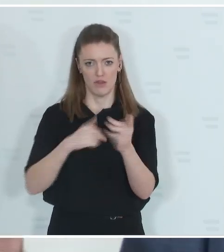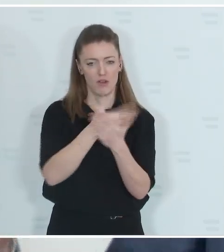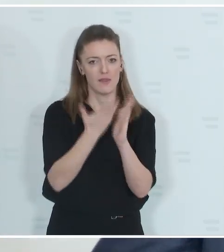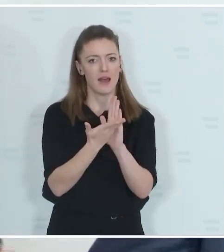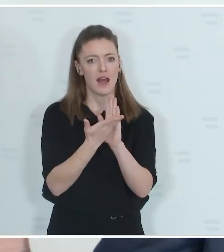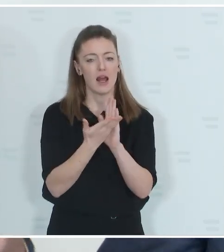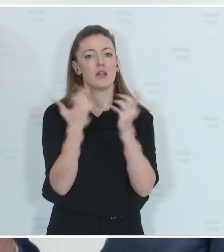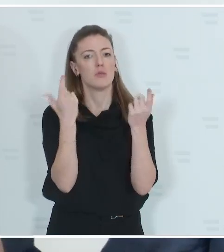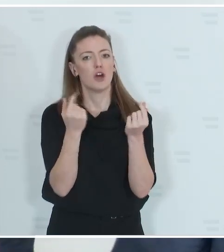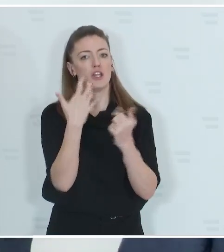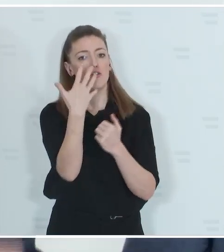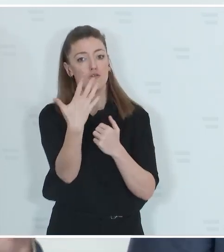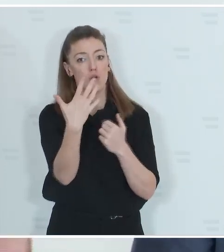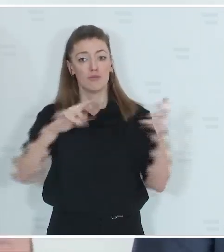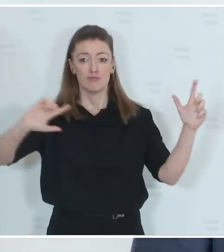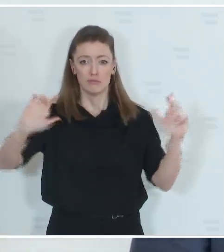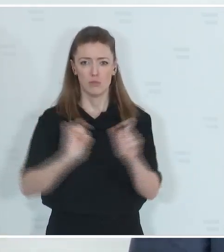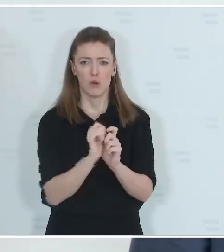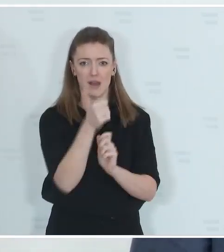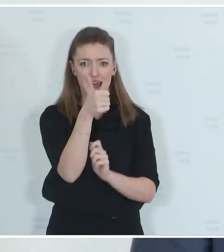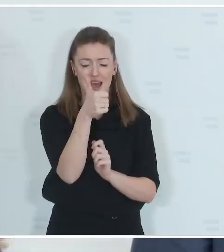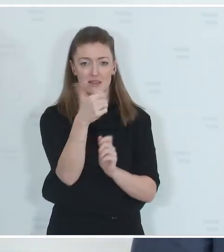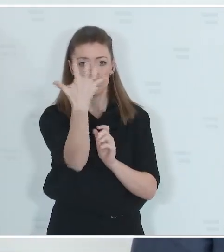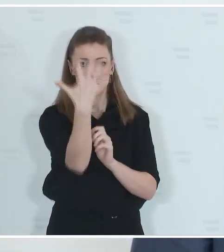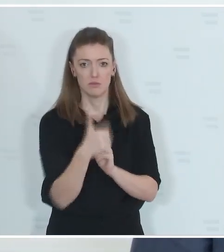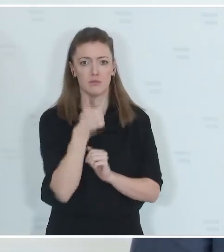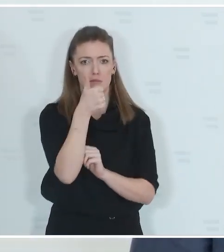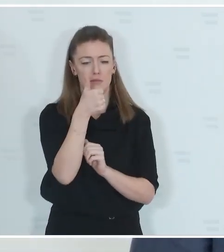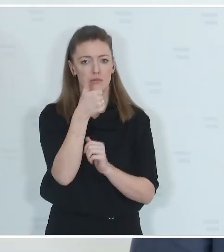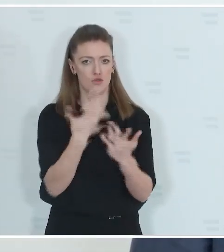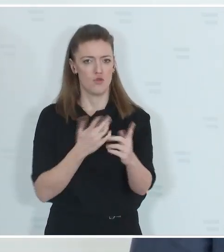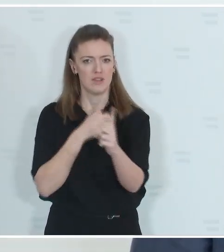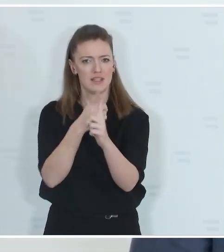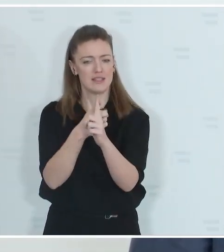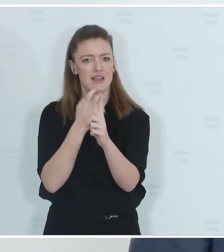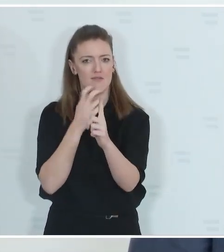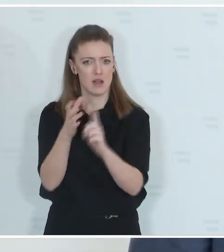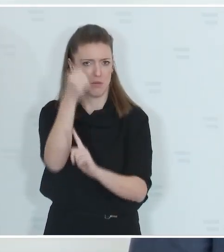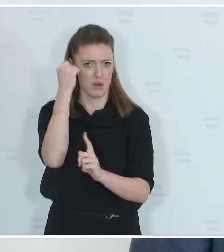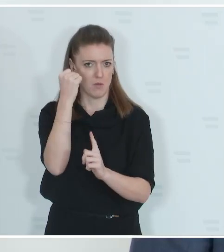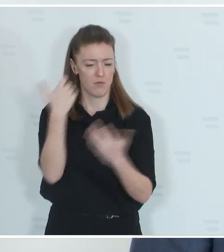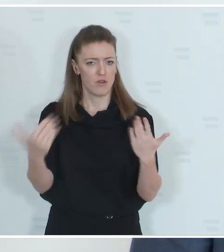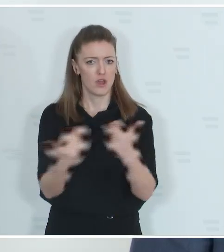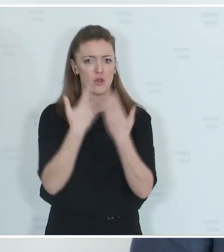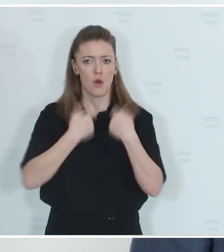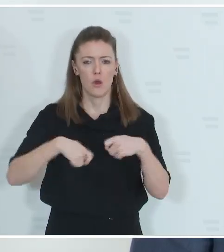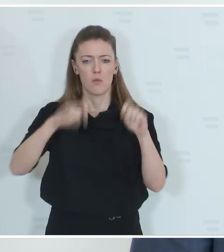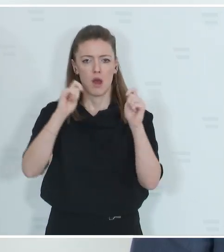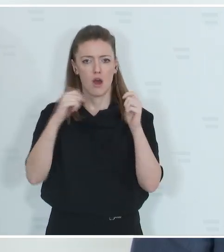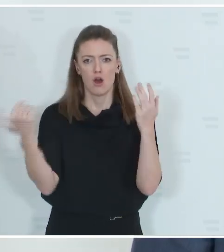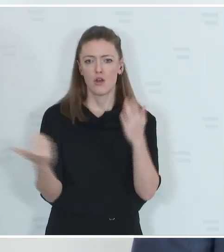Das heißt, aus fünf nach eins, zumindest aus fünf nach eins, ist das Ziel dieses Neubaus, dieser